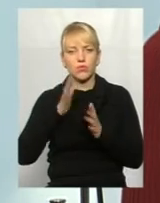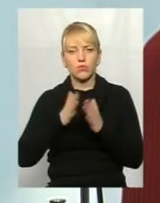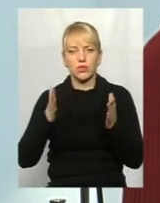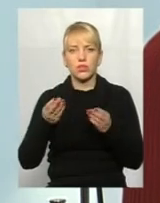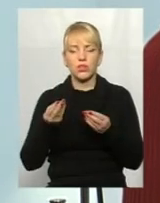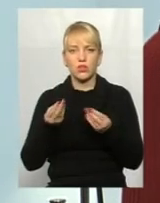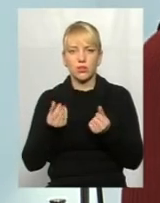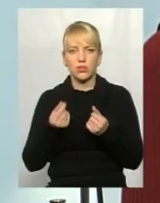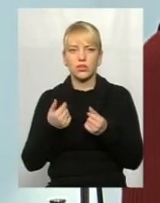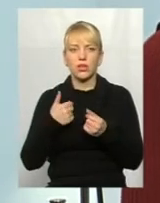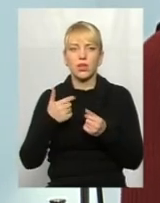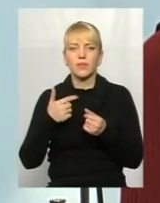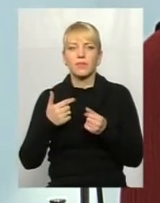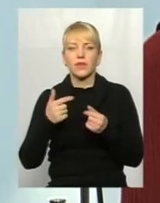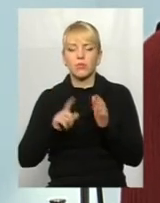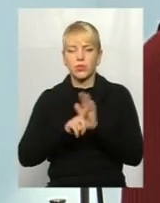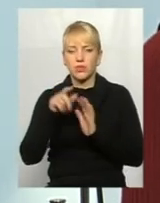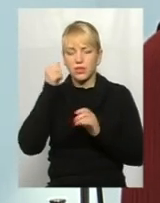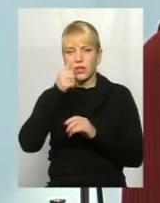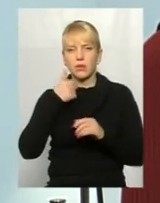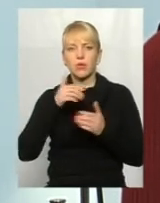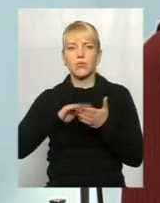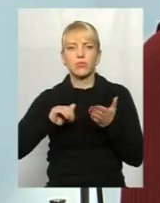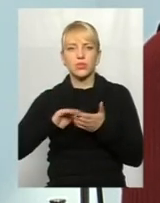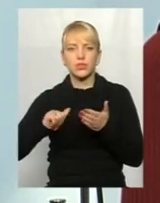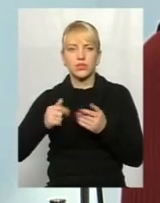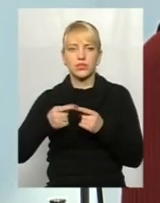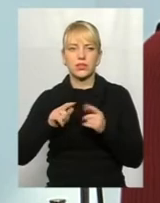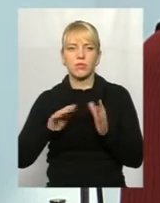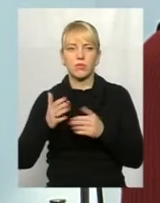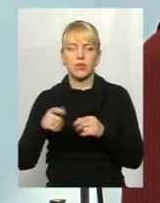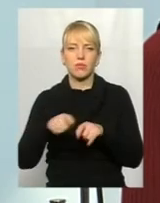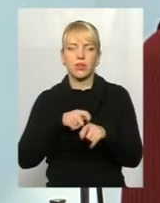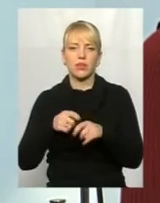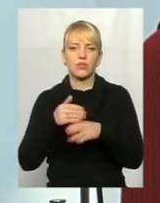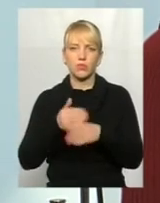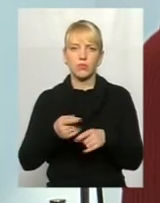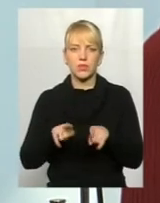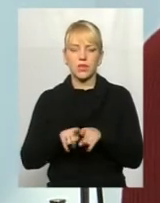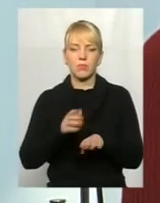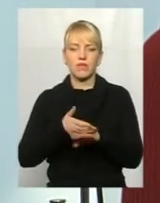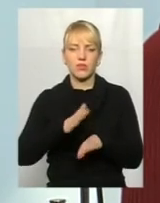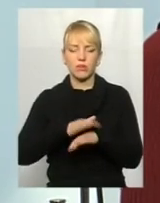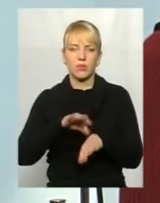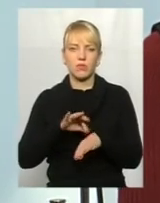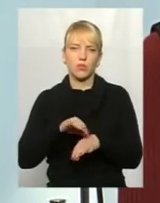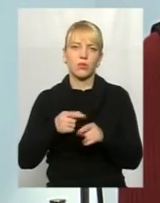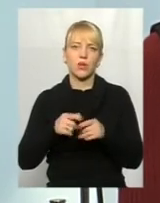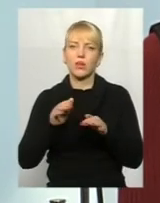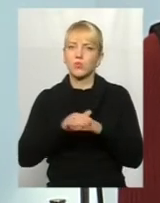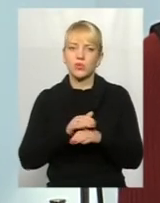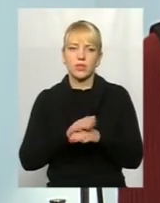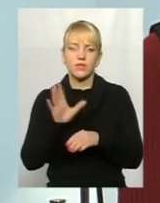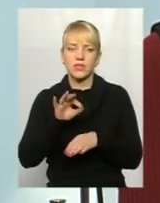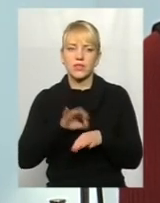почався рік, напевне, пропустили цей момент матеріальну допомогу пацієнтам ось такими важкими хворобами. Тому, будь ласка, всі пацієнти, їх,